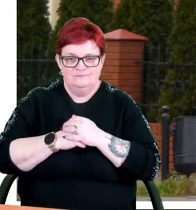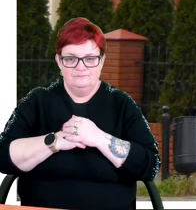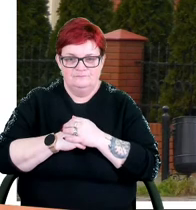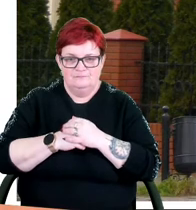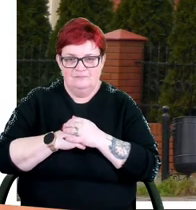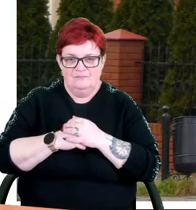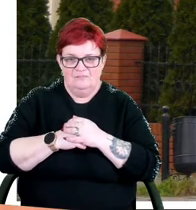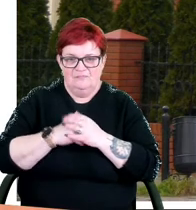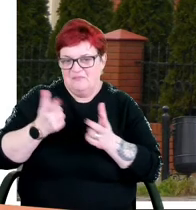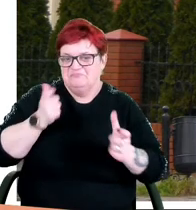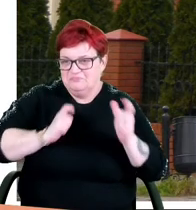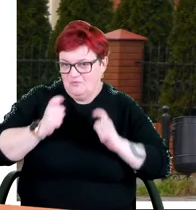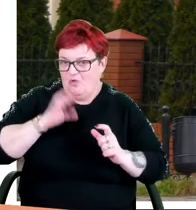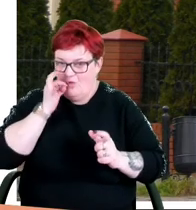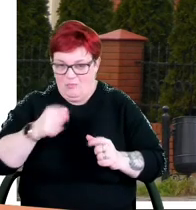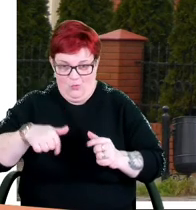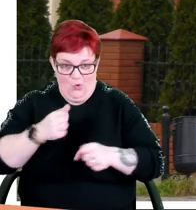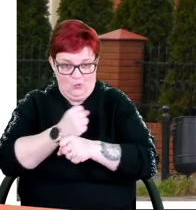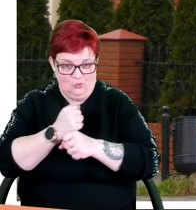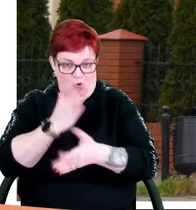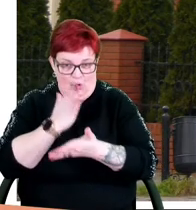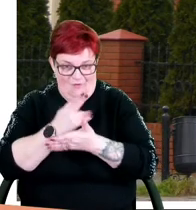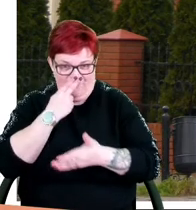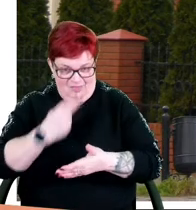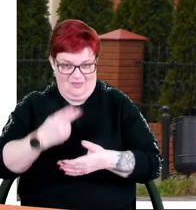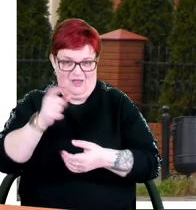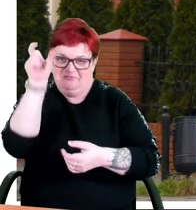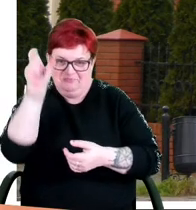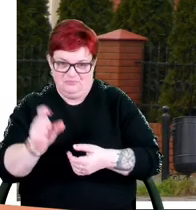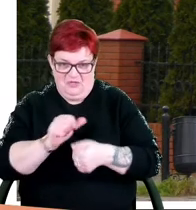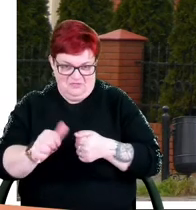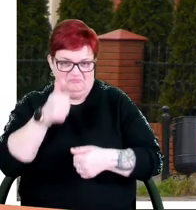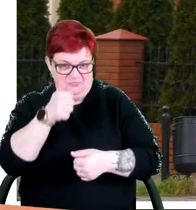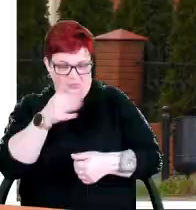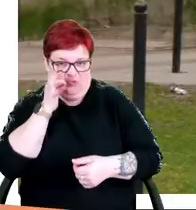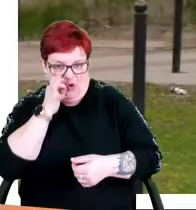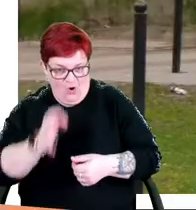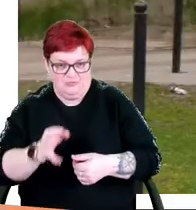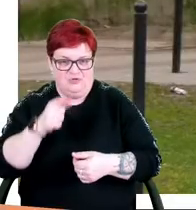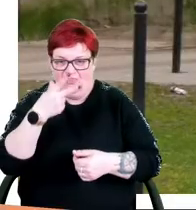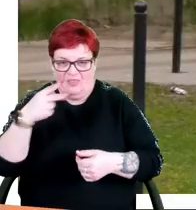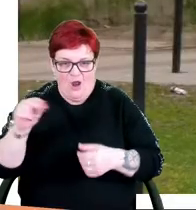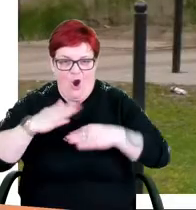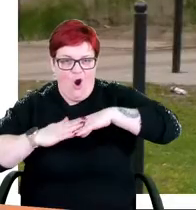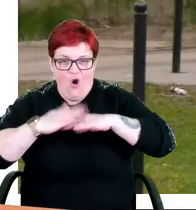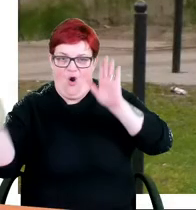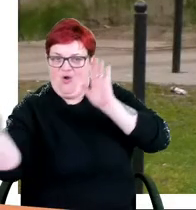Dobrze, że i w naszym mieście można znaleźć już teraz pozytywne przykłady szyldów, które nie przesłaniają okien,